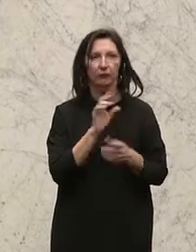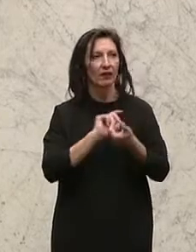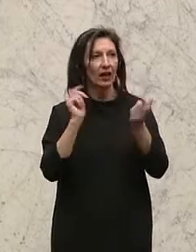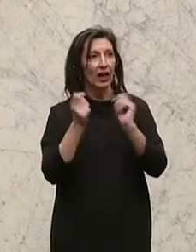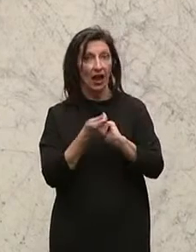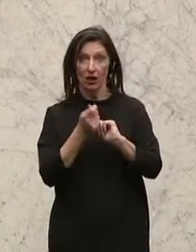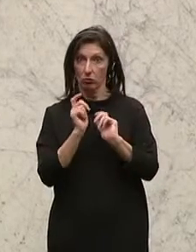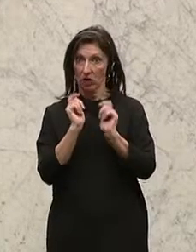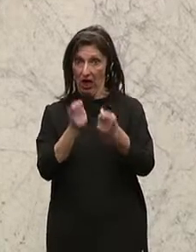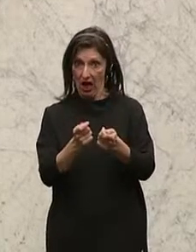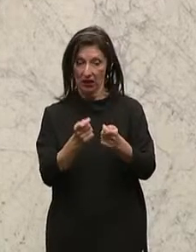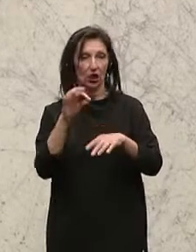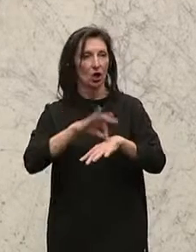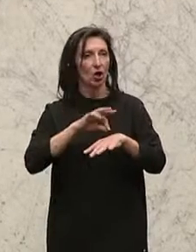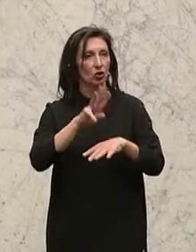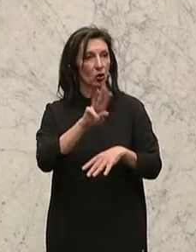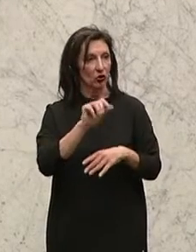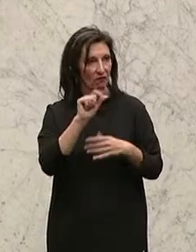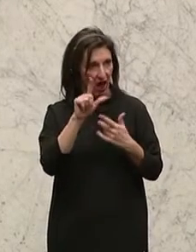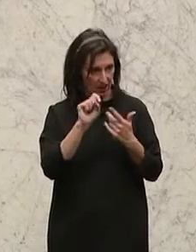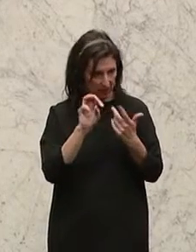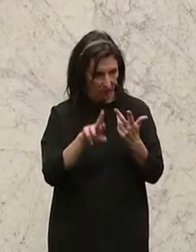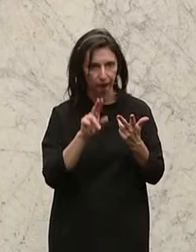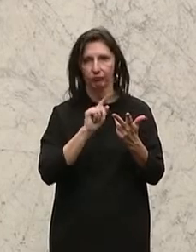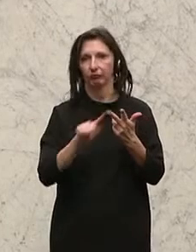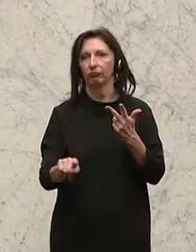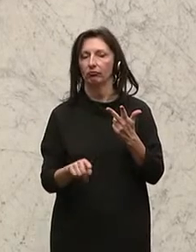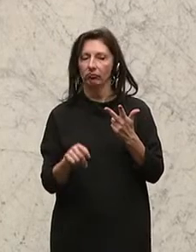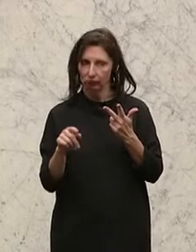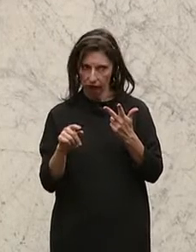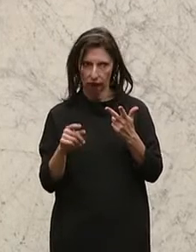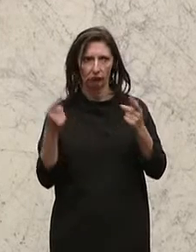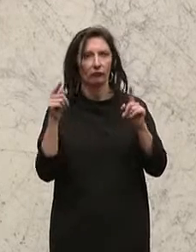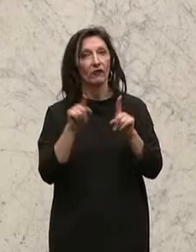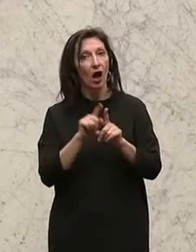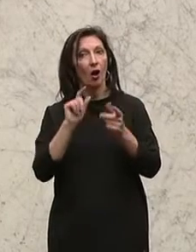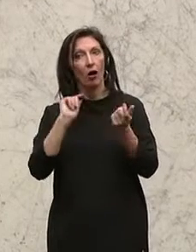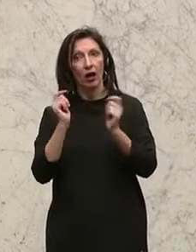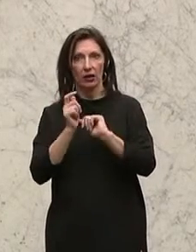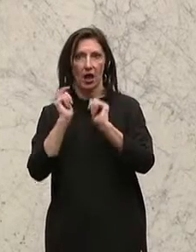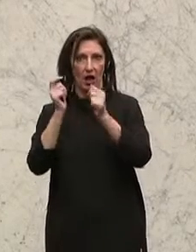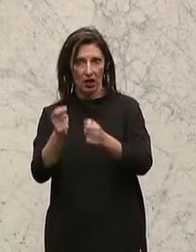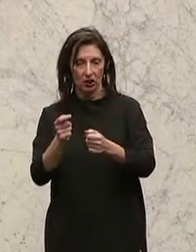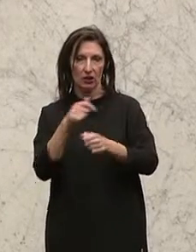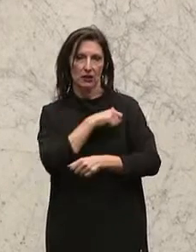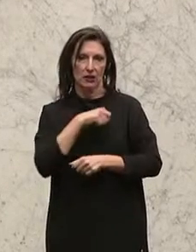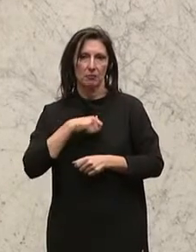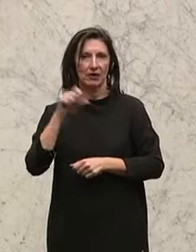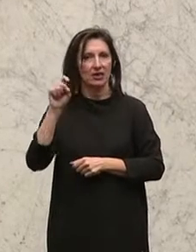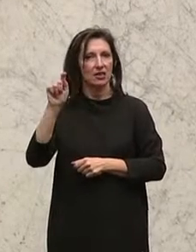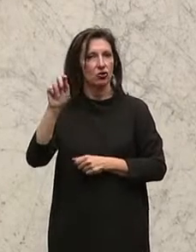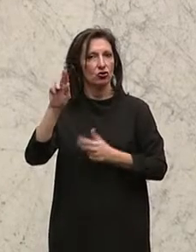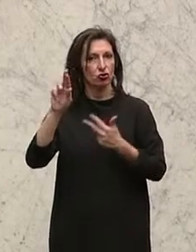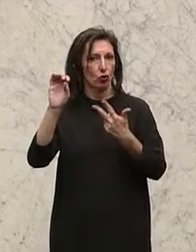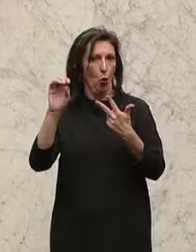Abbehinderungsantrag der Abgeordneten Dr. Walser, Kolleginnen und Kollegen. Sowie ein solcher der Abgeordneten Magister Dr. Strolz, Kolleginnen